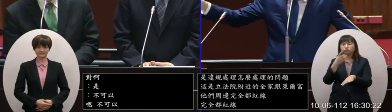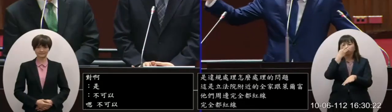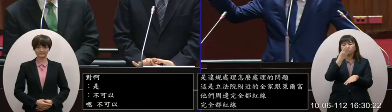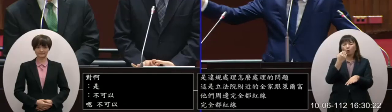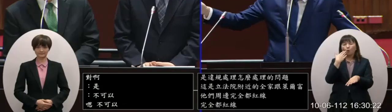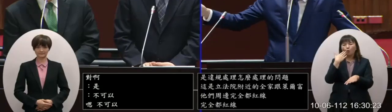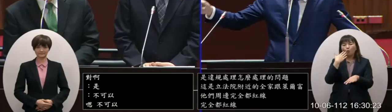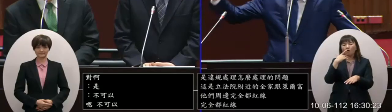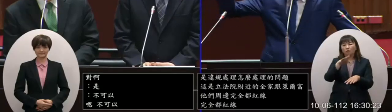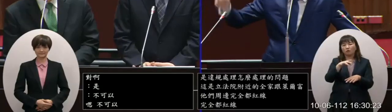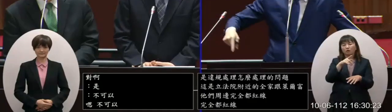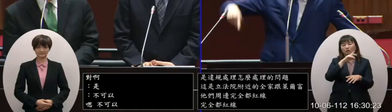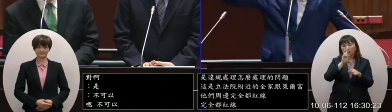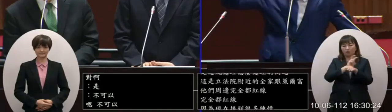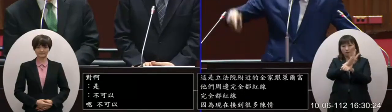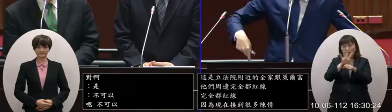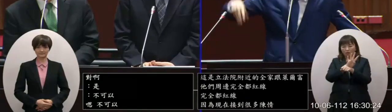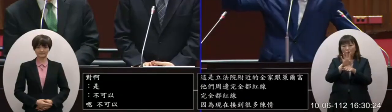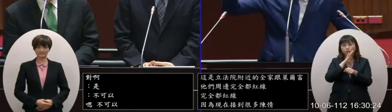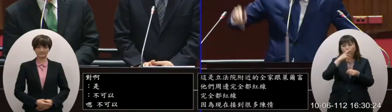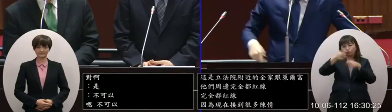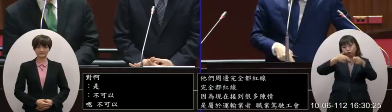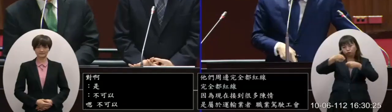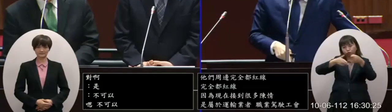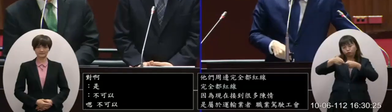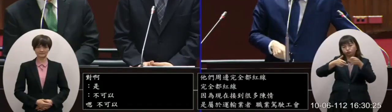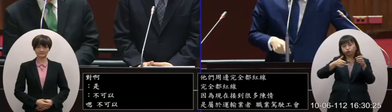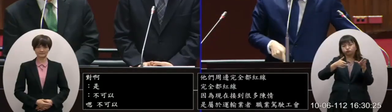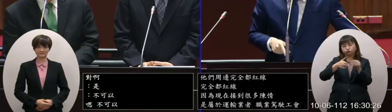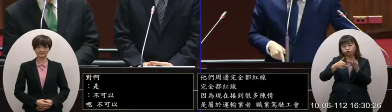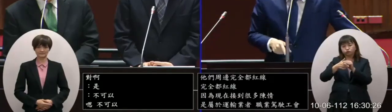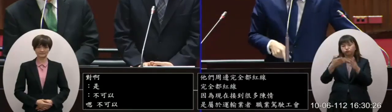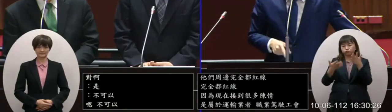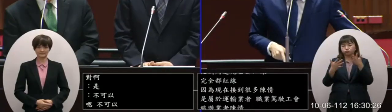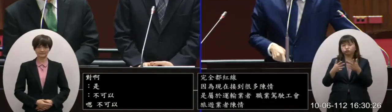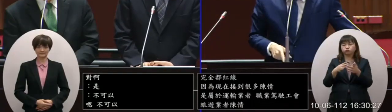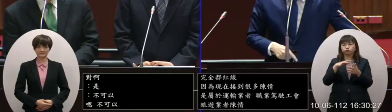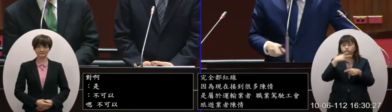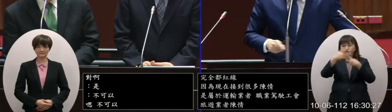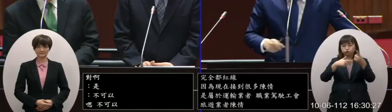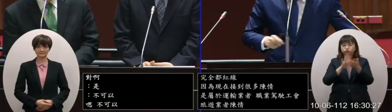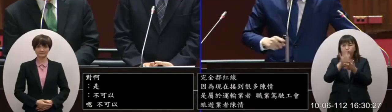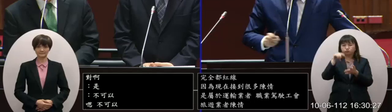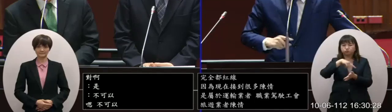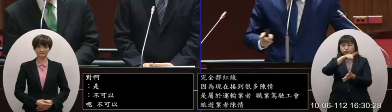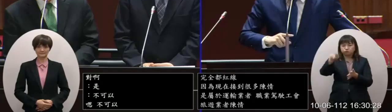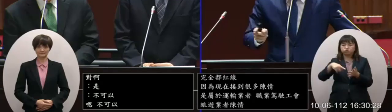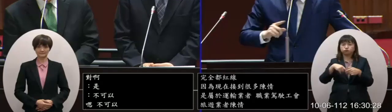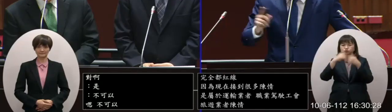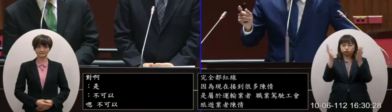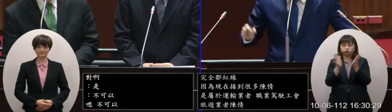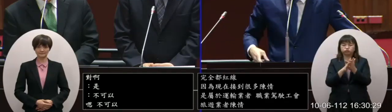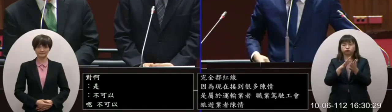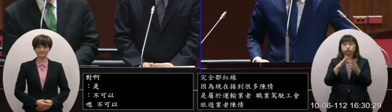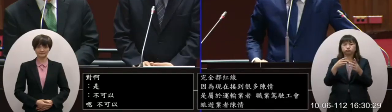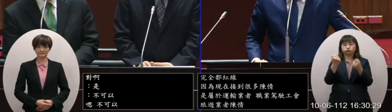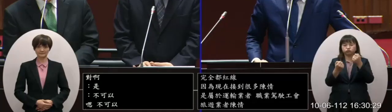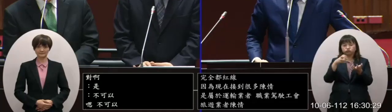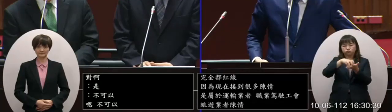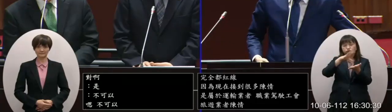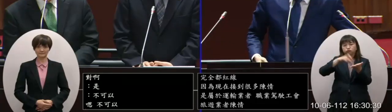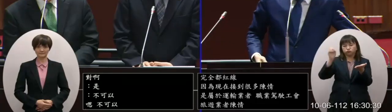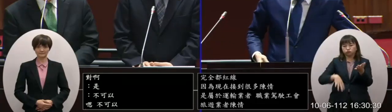有一個選舉答案就坐在那邊二十四小時一直錄大概一個禮拜之後這些駕駛大概都掉照都掉沒了